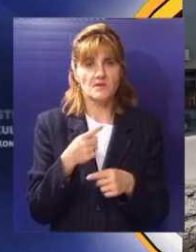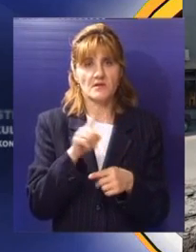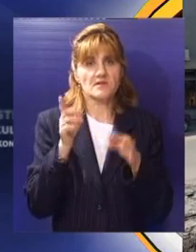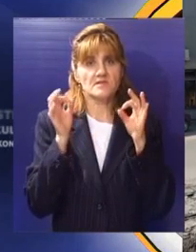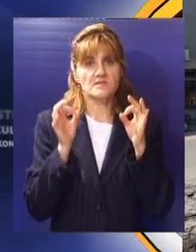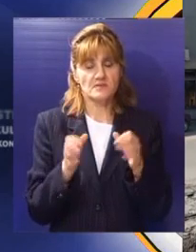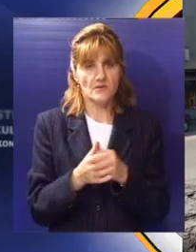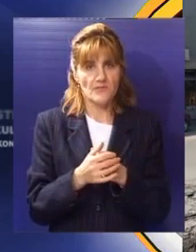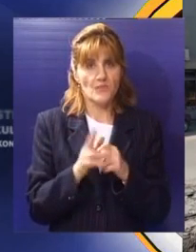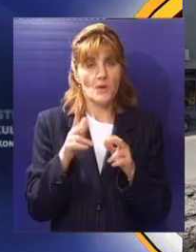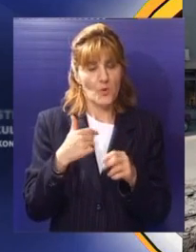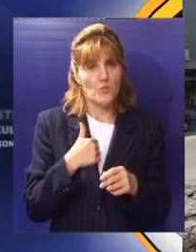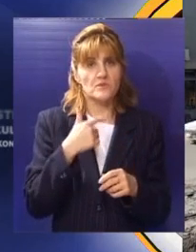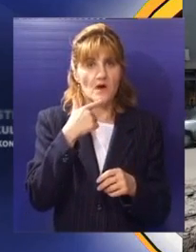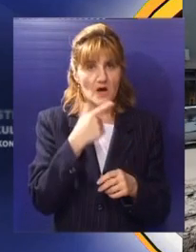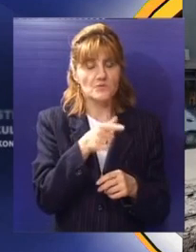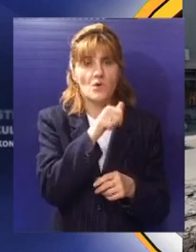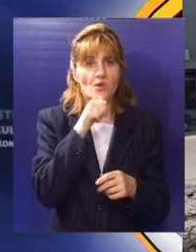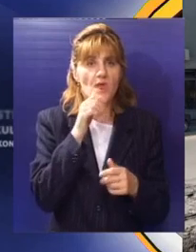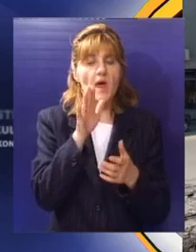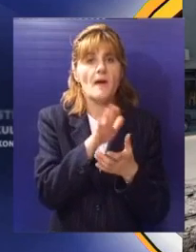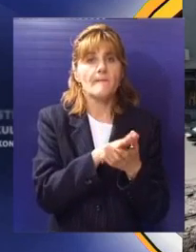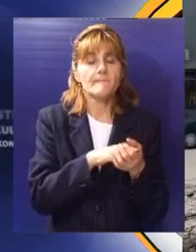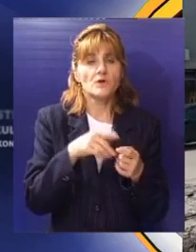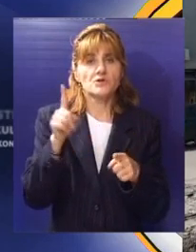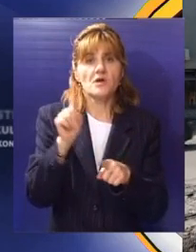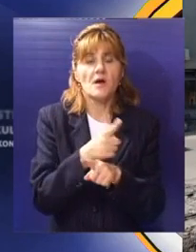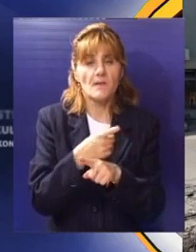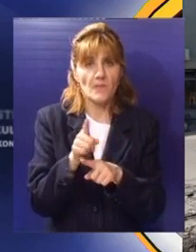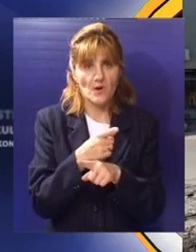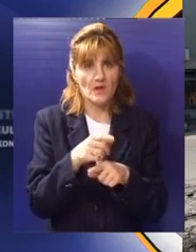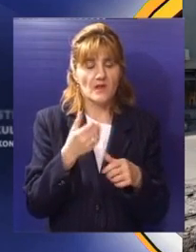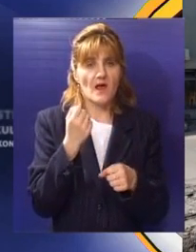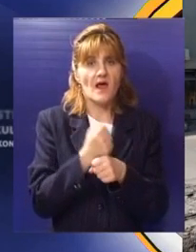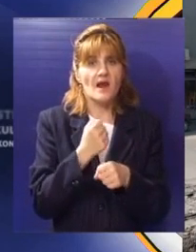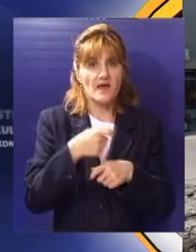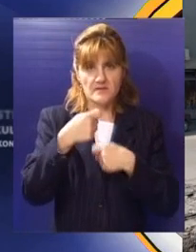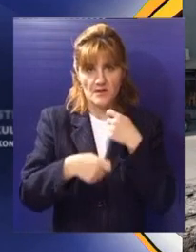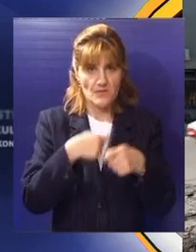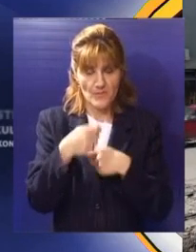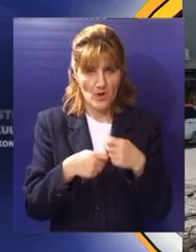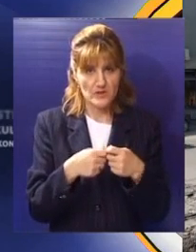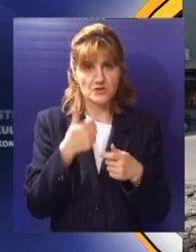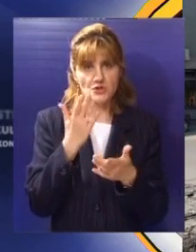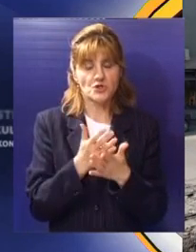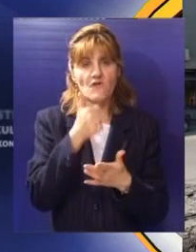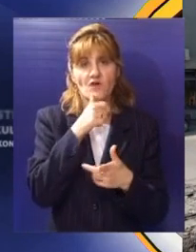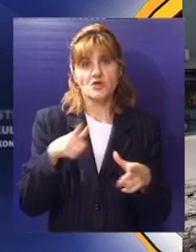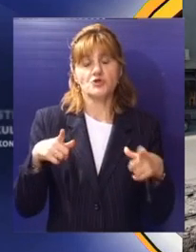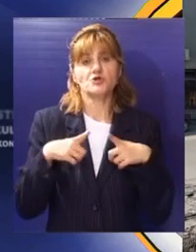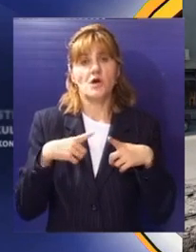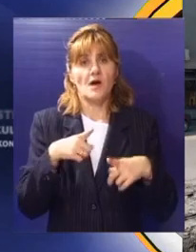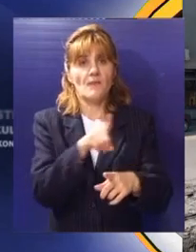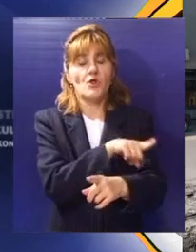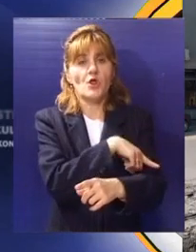bezbednosti i mogu da kažem da to je početak radova na teritoriju Mestne zajednice željezničko naselje što već čekamo